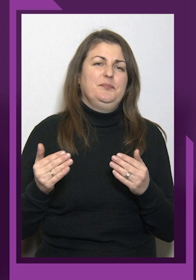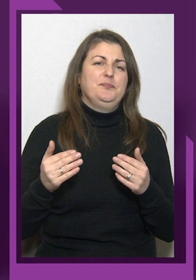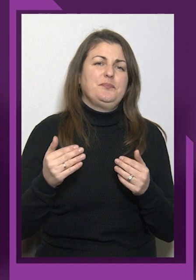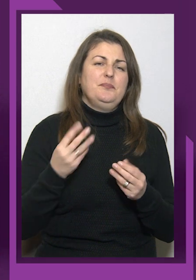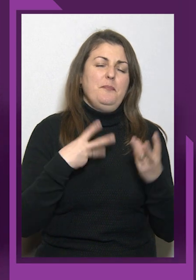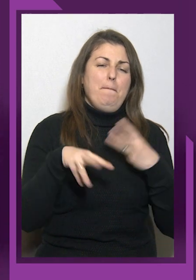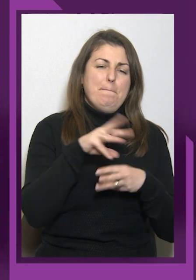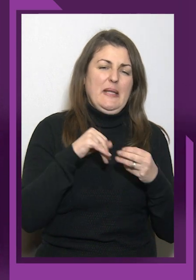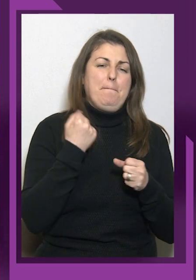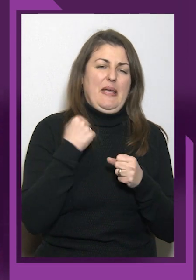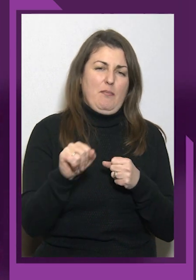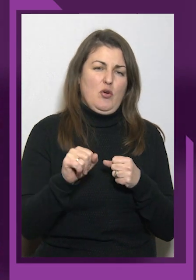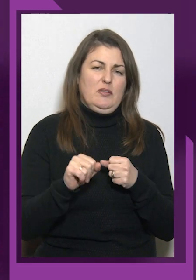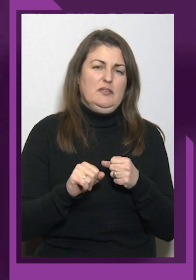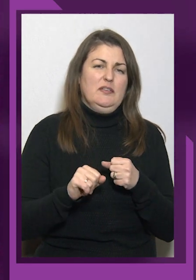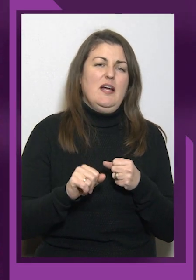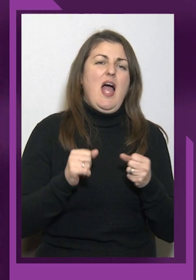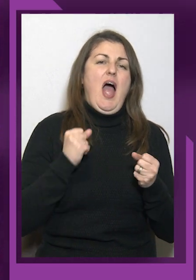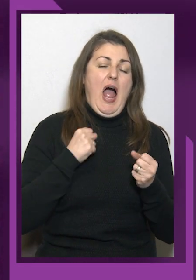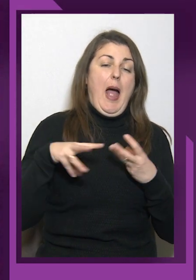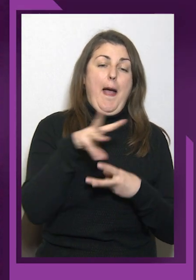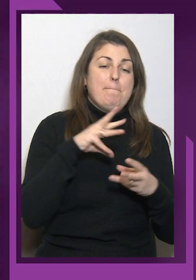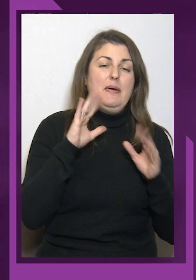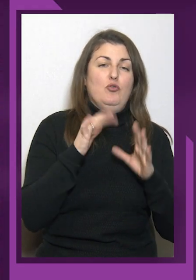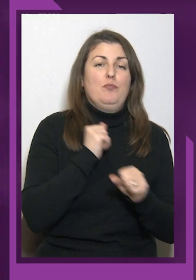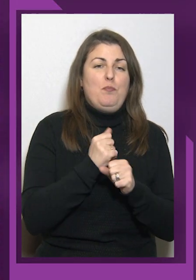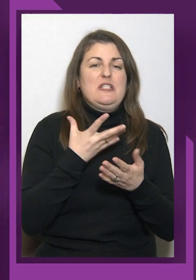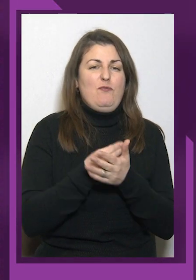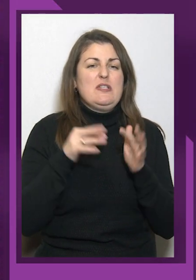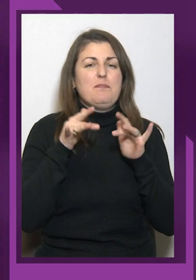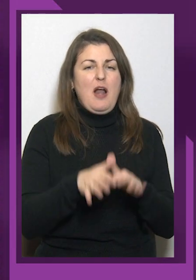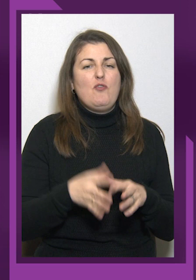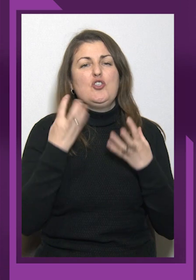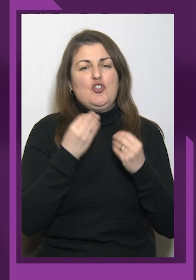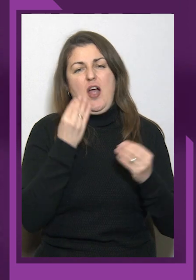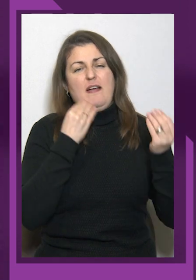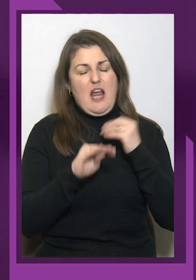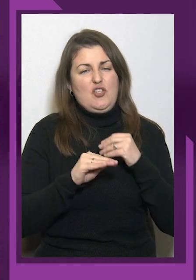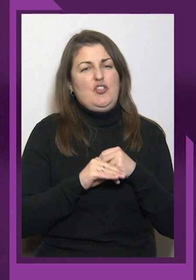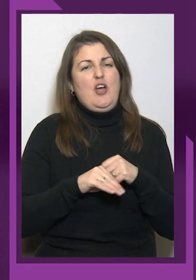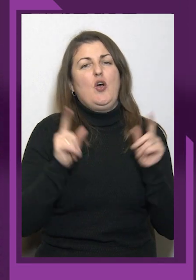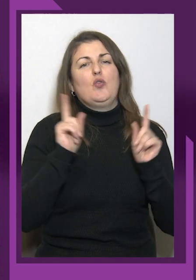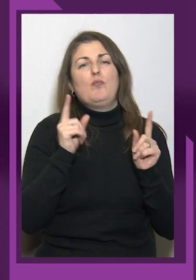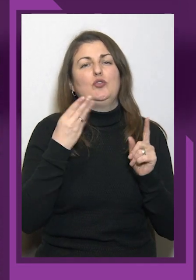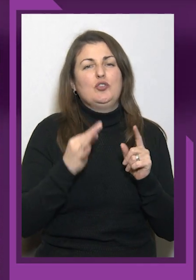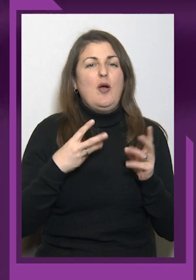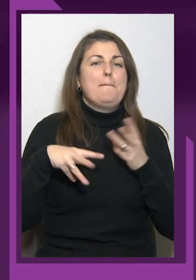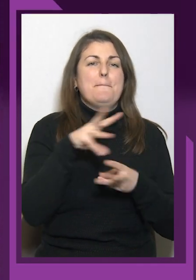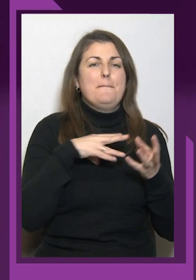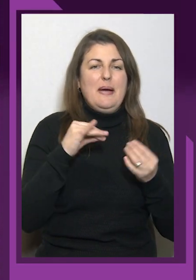робити свою справу ще краще. Тому що ми бажаємо великої перемоги